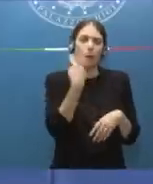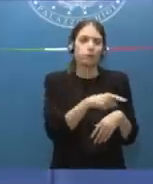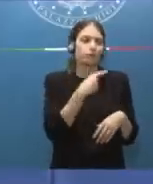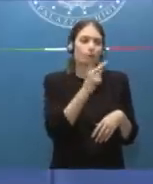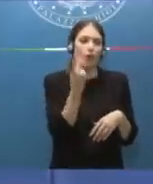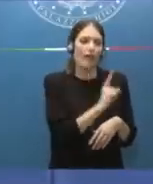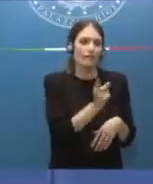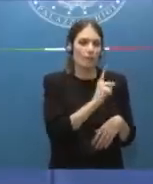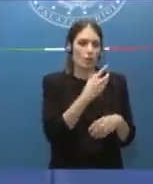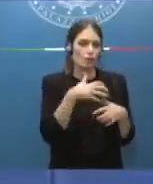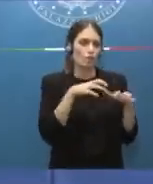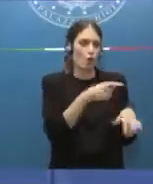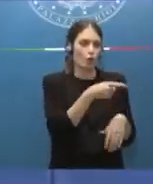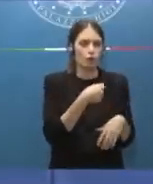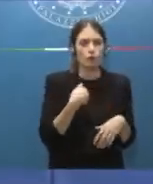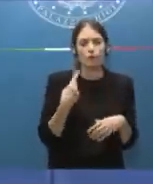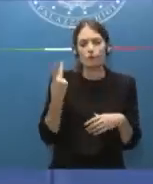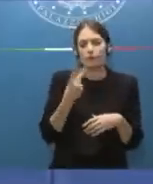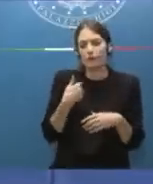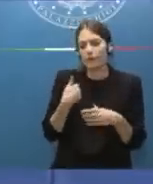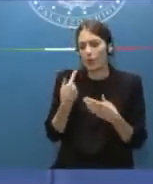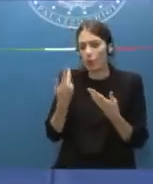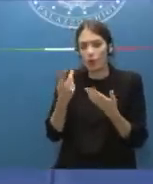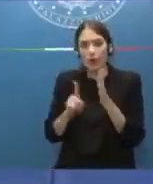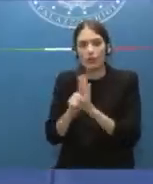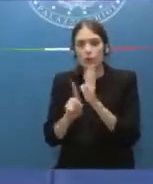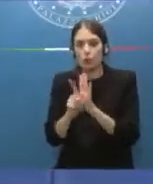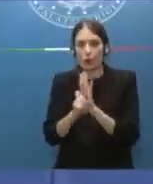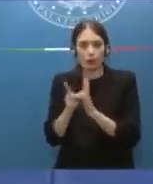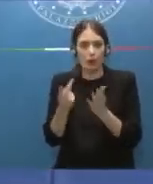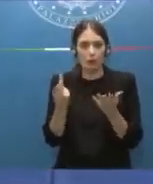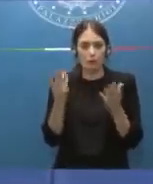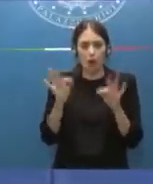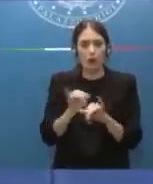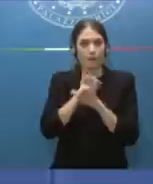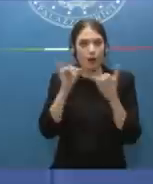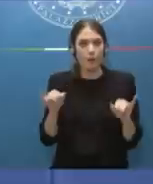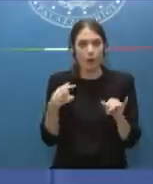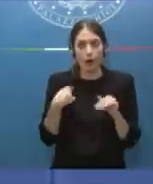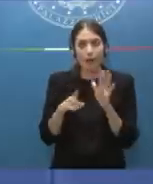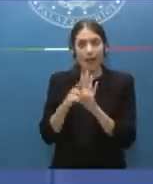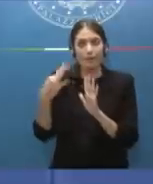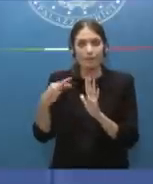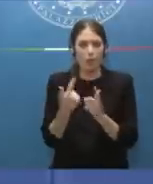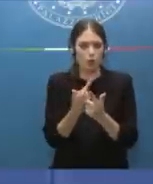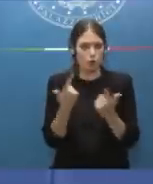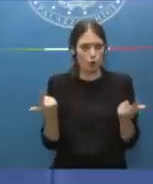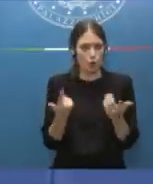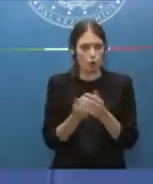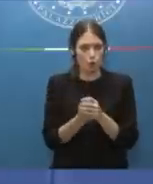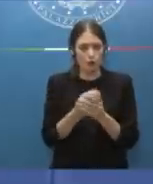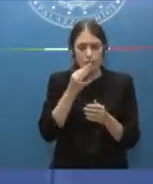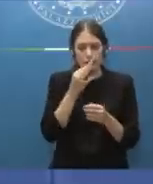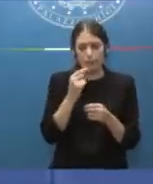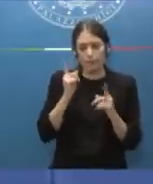arrivate e i risultati sono arrivati e non mi pare che fossero così efficaci. Quindi è l'approccio diciamo che cambia valutando di volta in volta